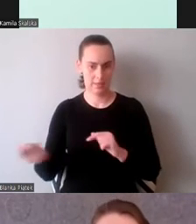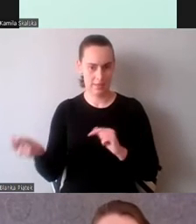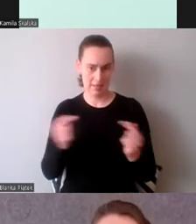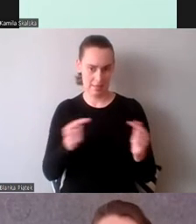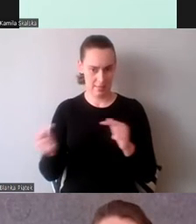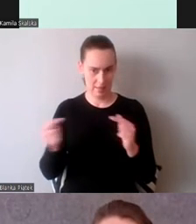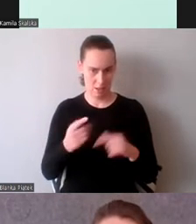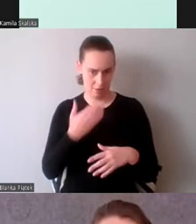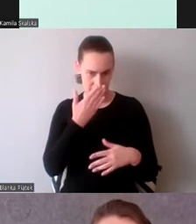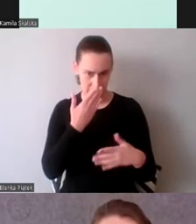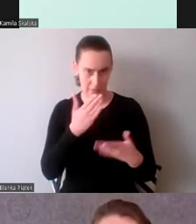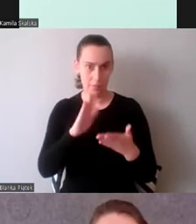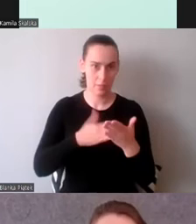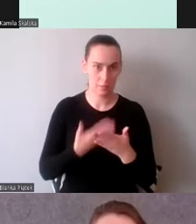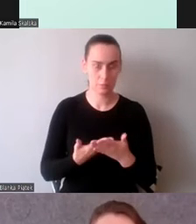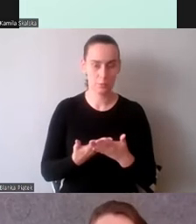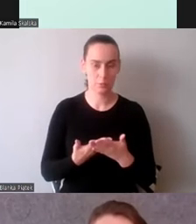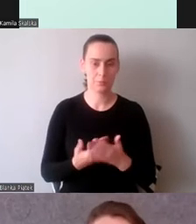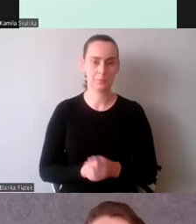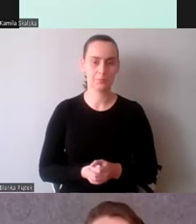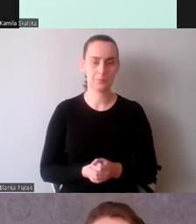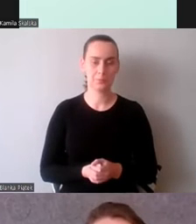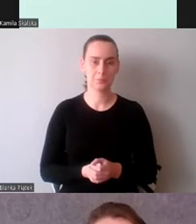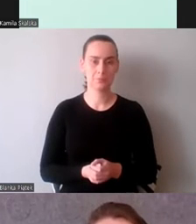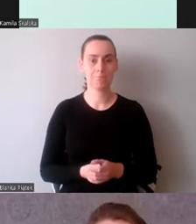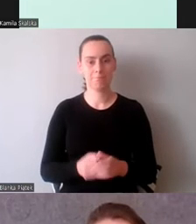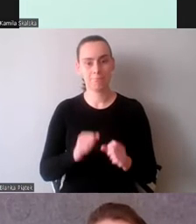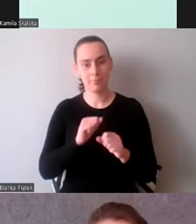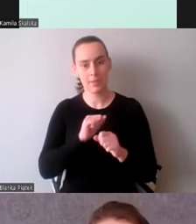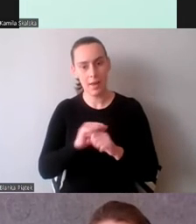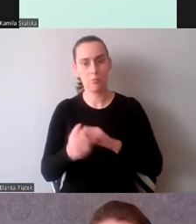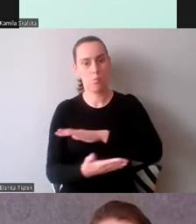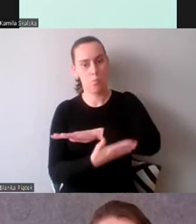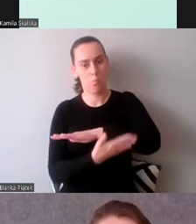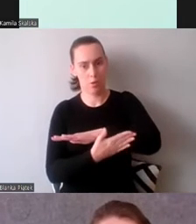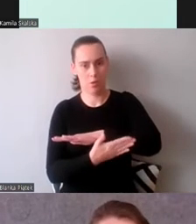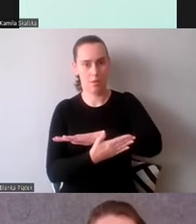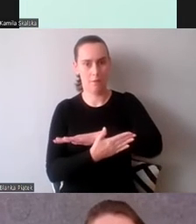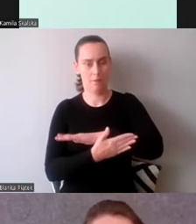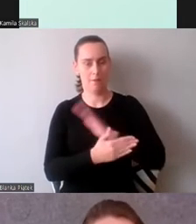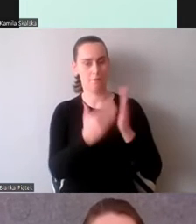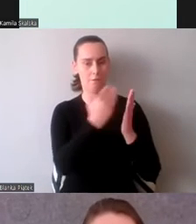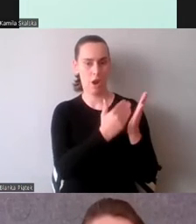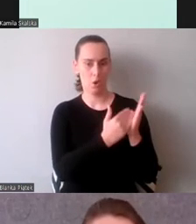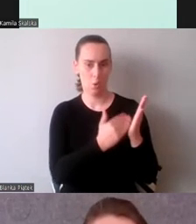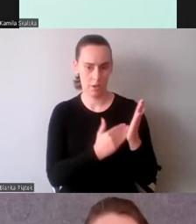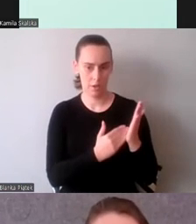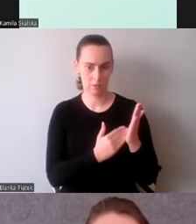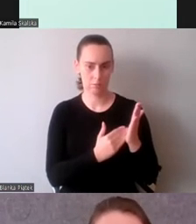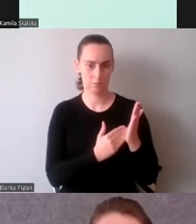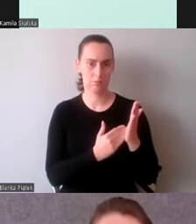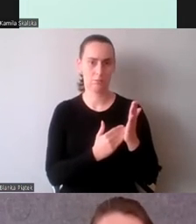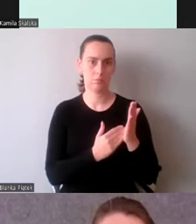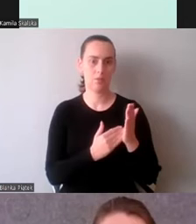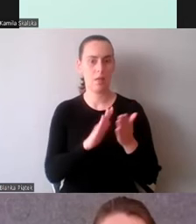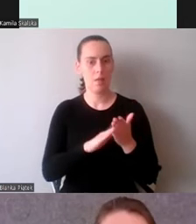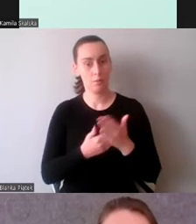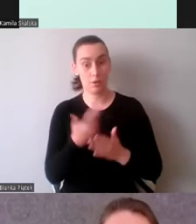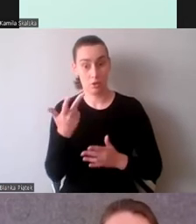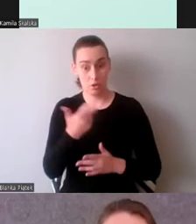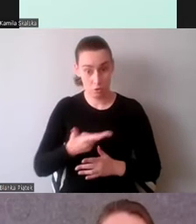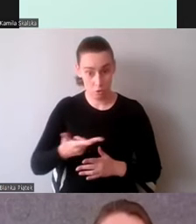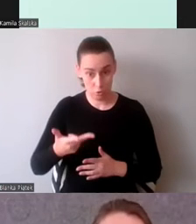Na przykład takie, że są pewne podstawowe uwarunkowania. To, że musi być to trzyosobowy,